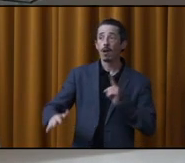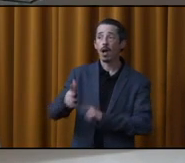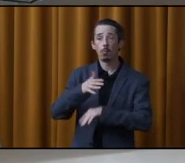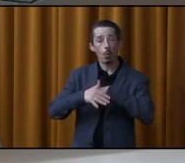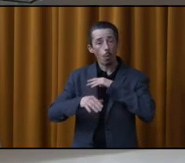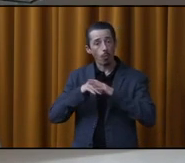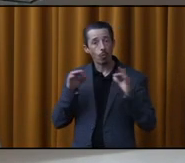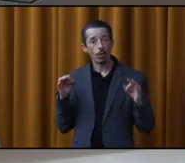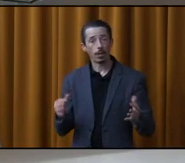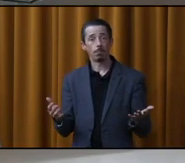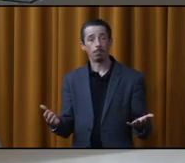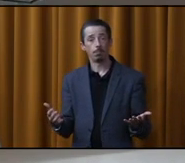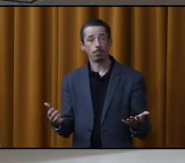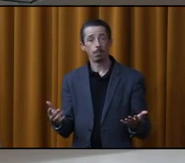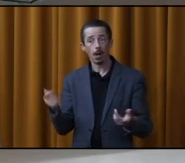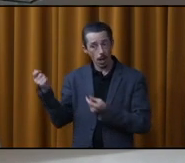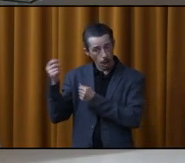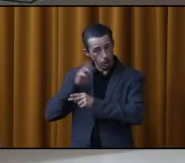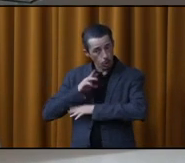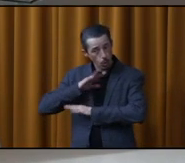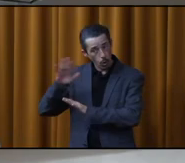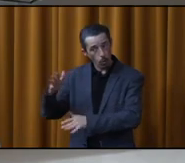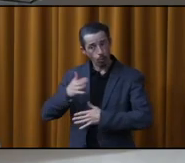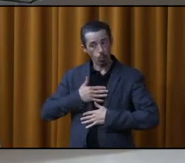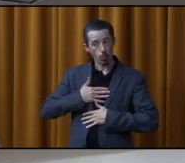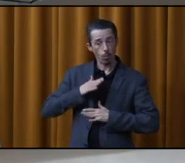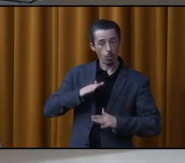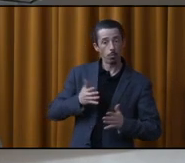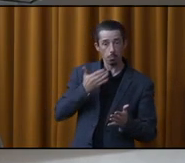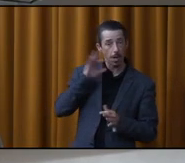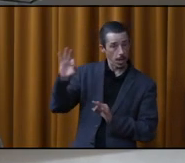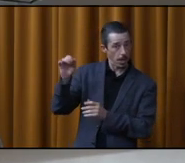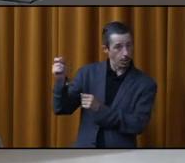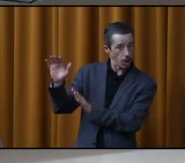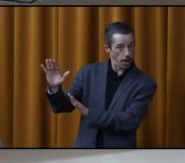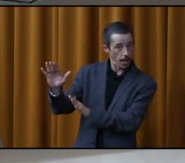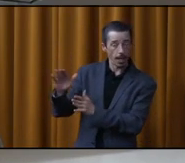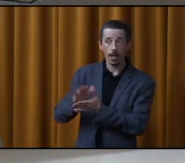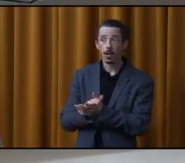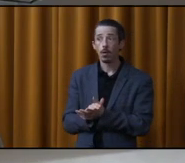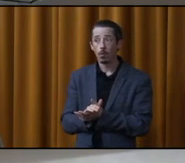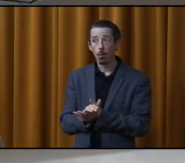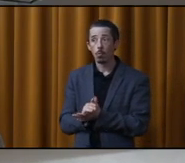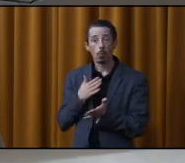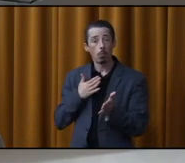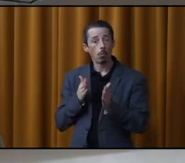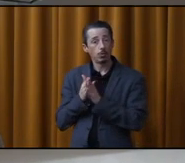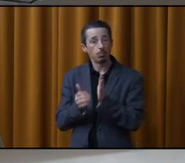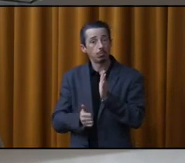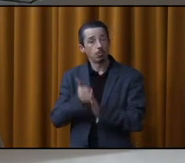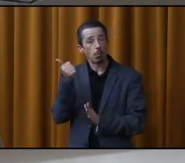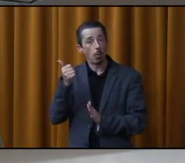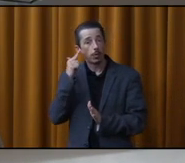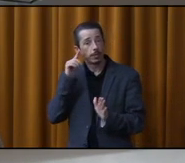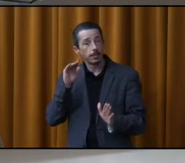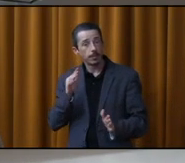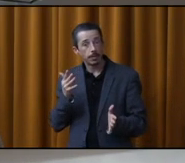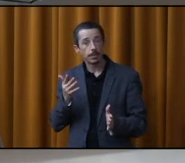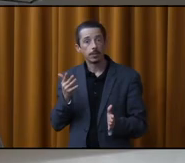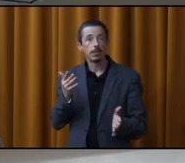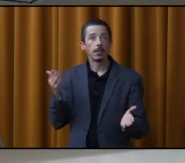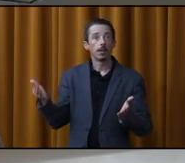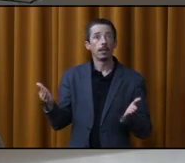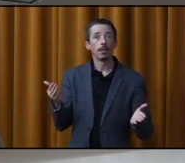agréable qui fasse de l'argent, puis c'est très bien. Moi, je n'en demande pas plus que ça et qu'on puisse